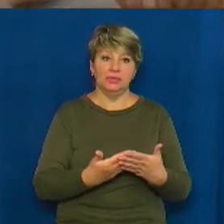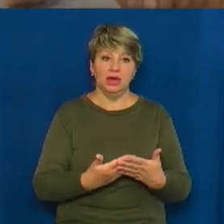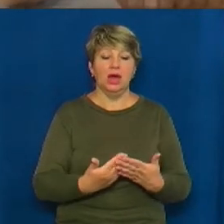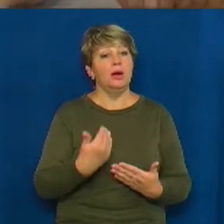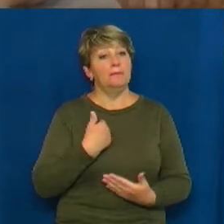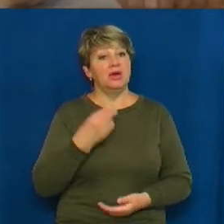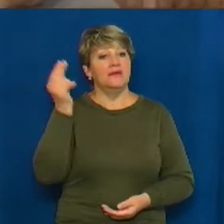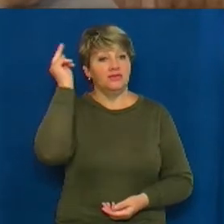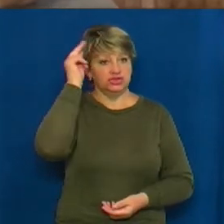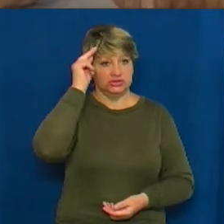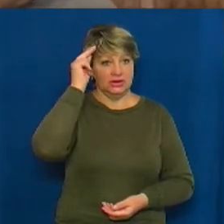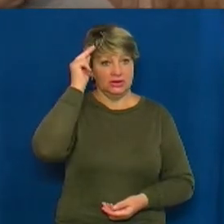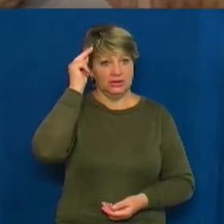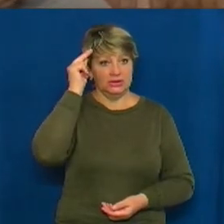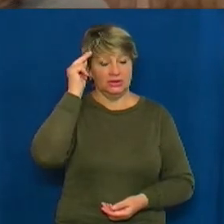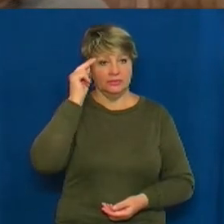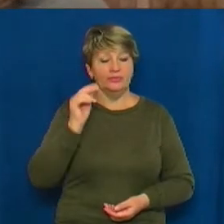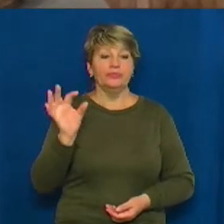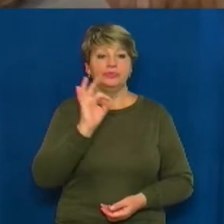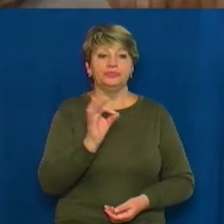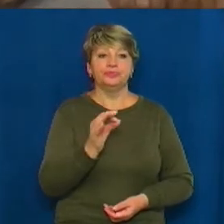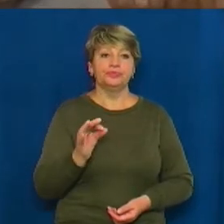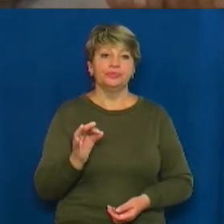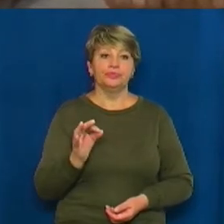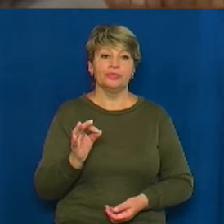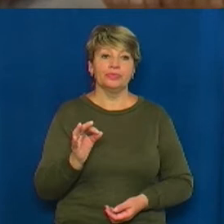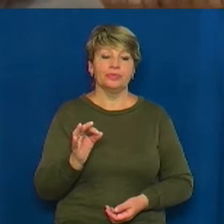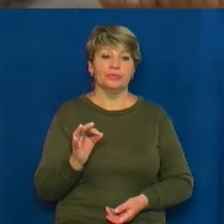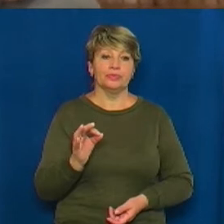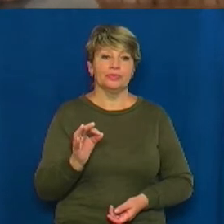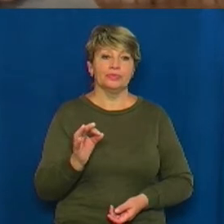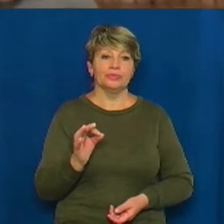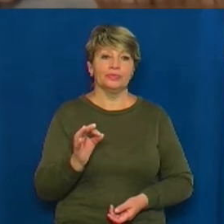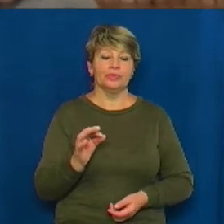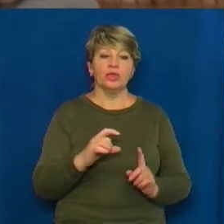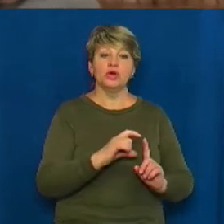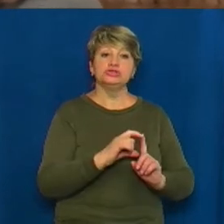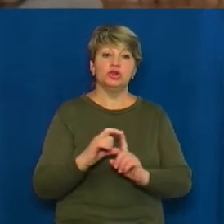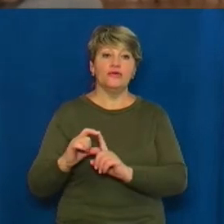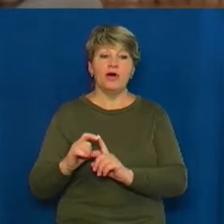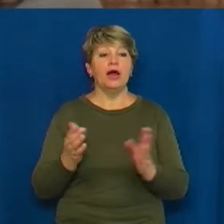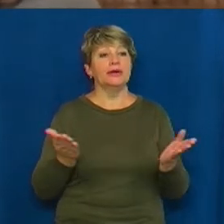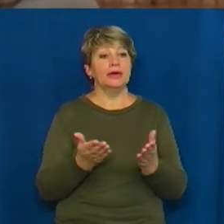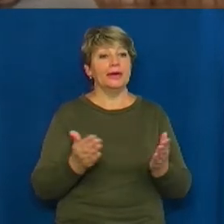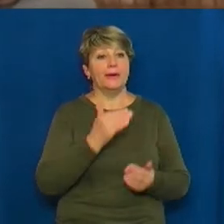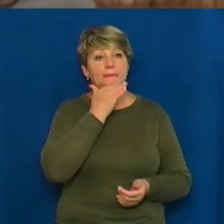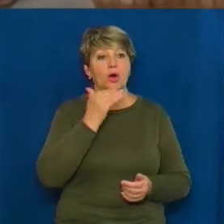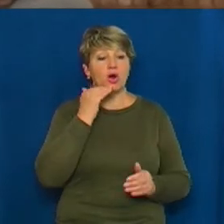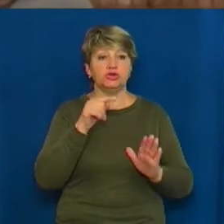про лексику, багатозначні слова,